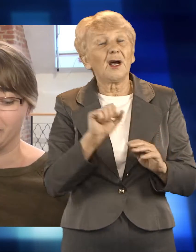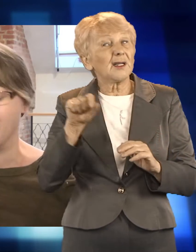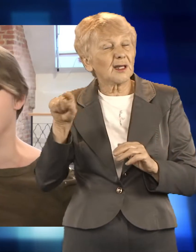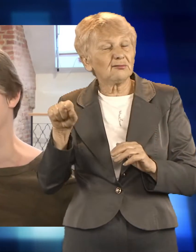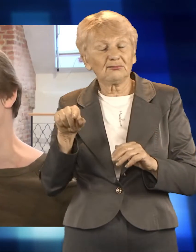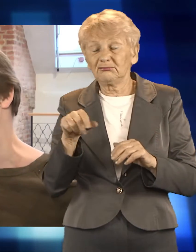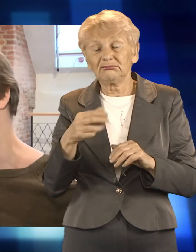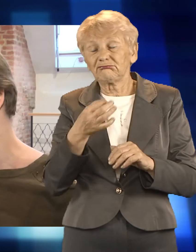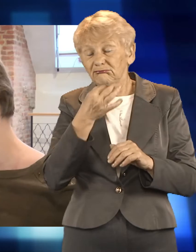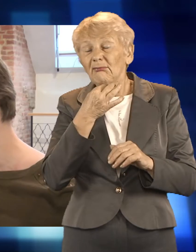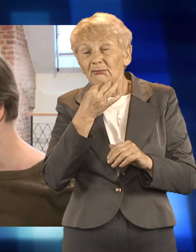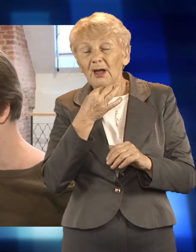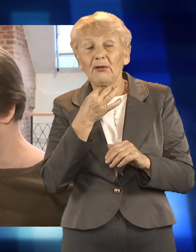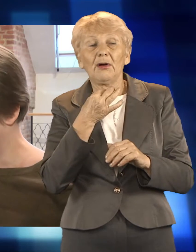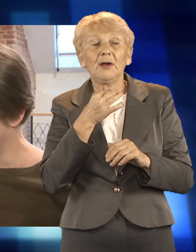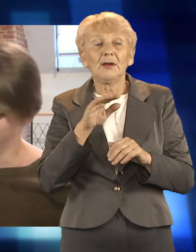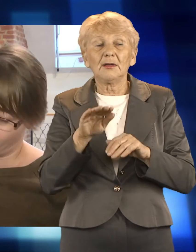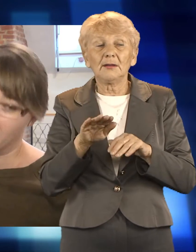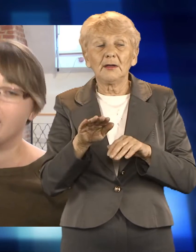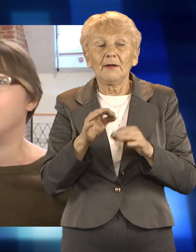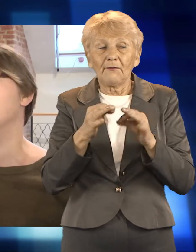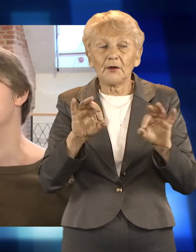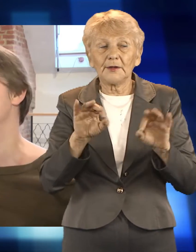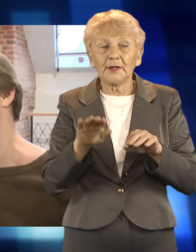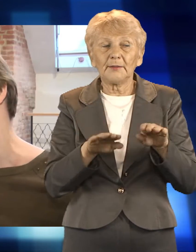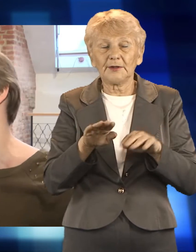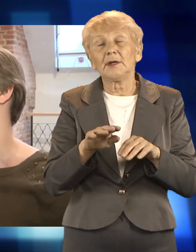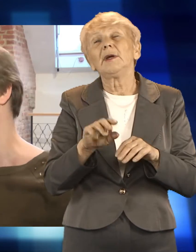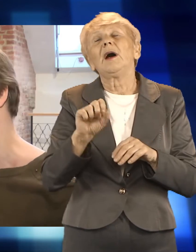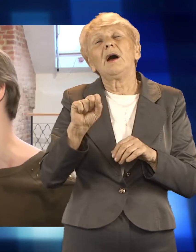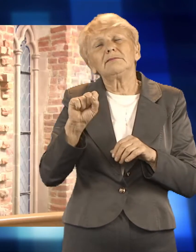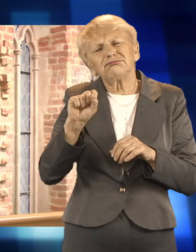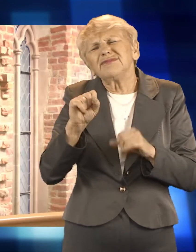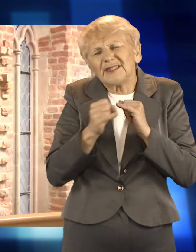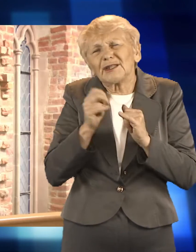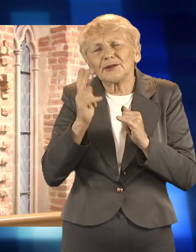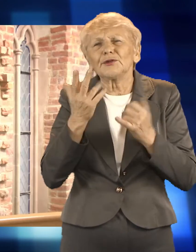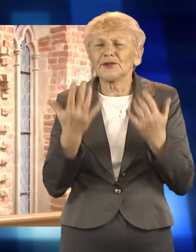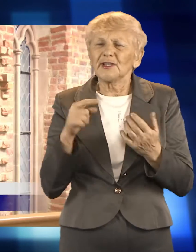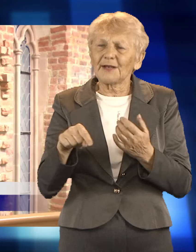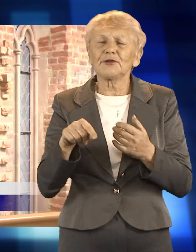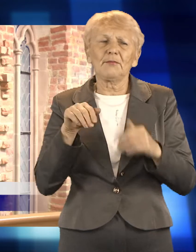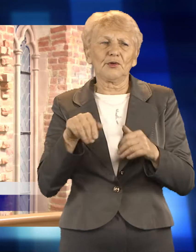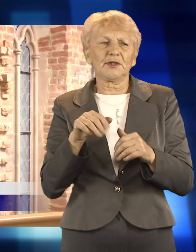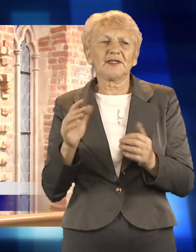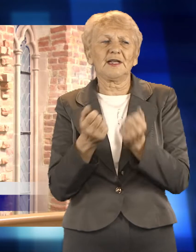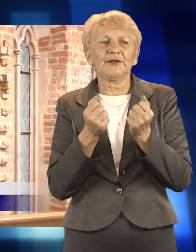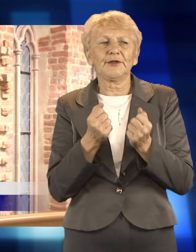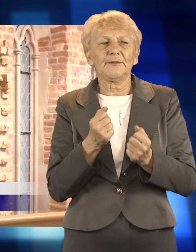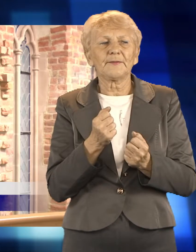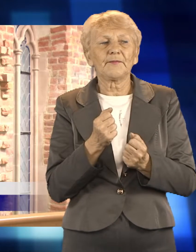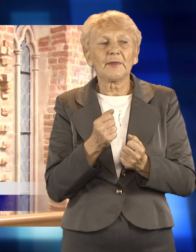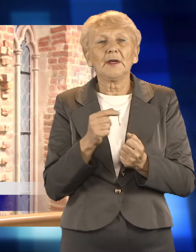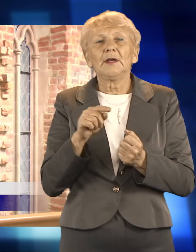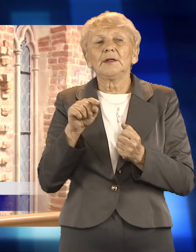jakby mniejsze pole manewru. Ale jak ktoś chce, to się zawsze da. Jest jeszcze niezwykle istotna rzecz. Oprócz